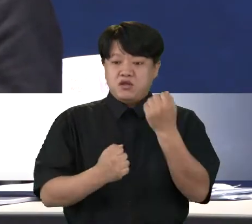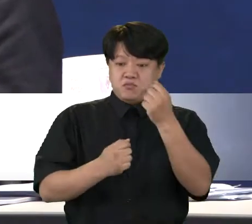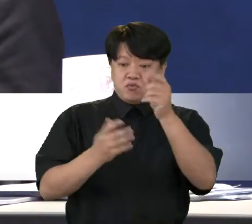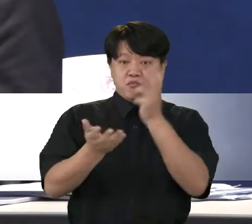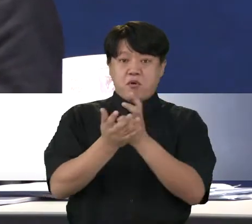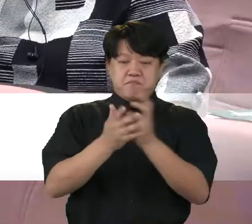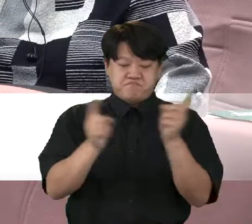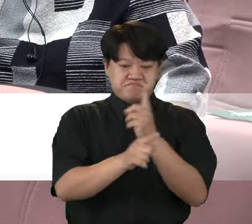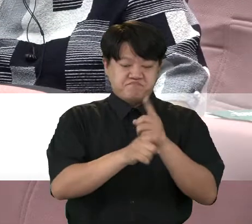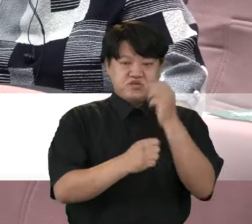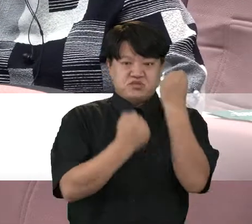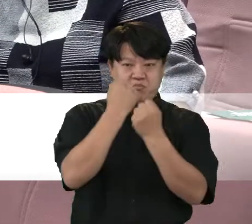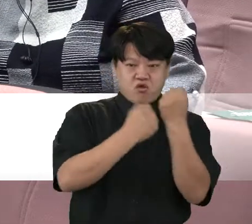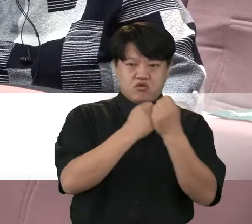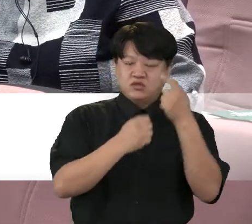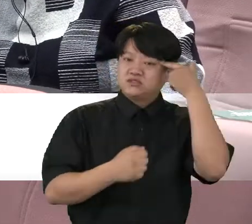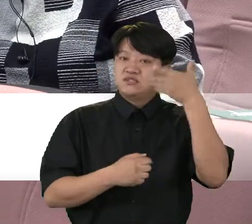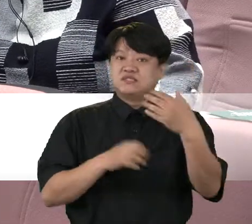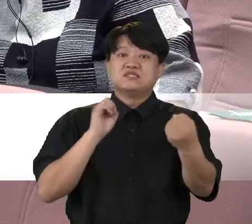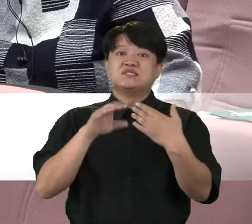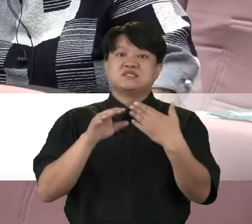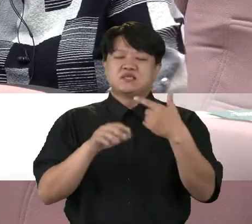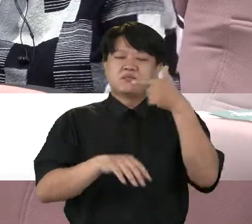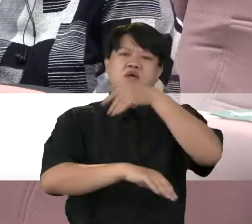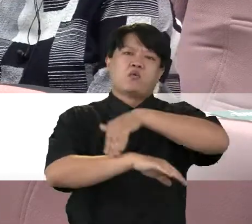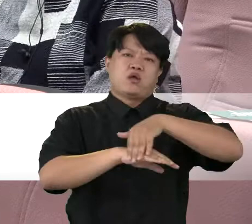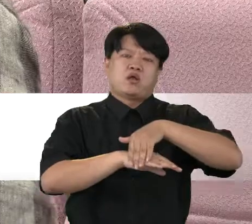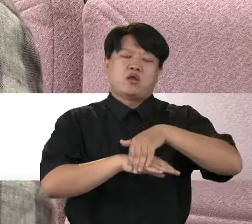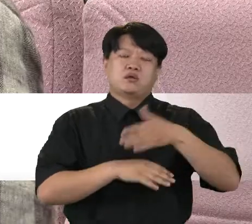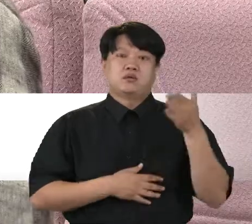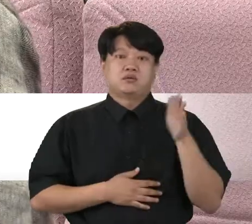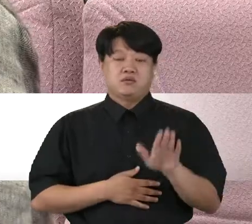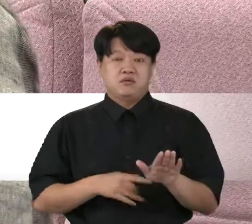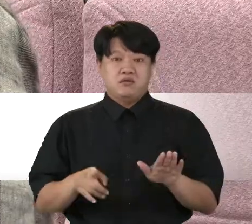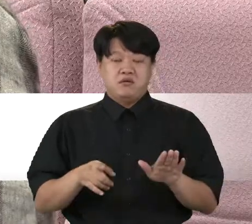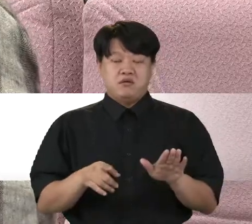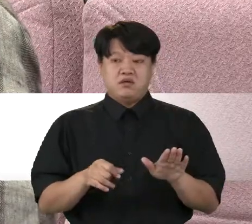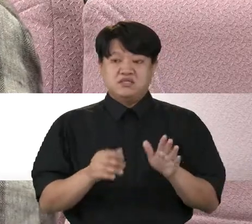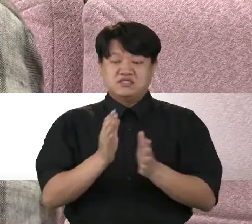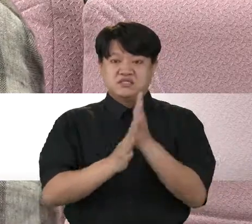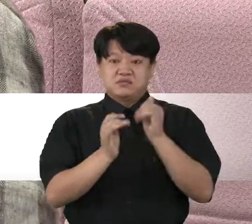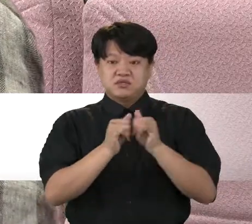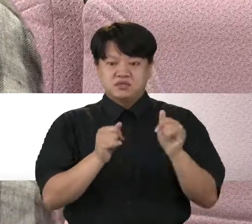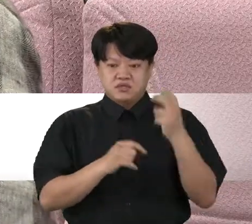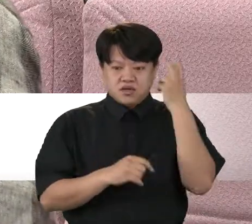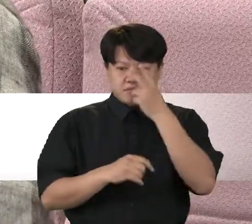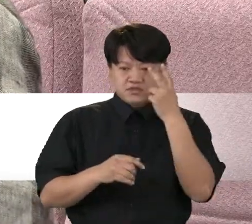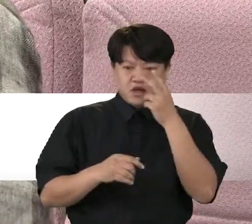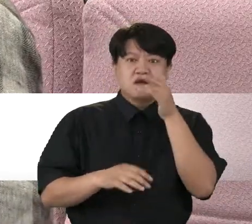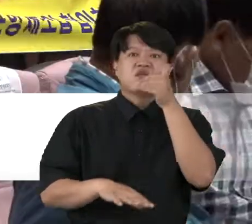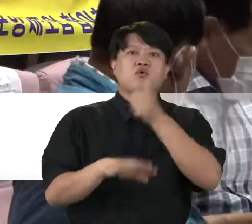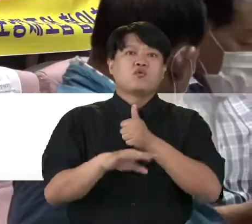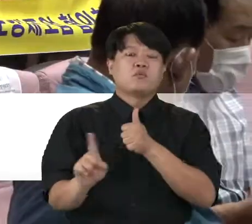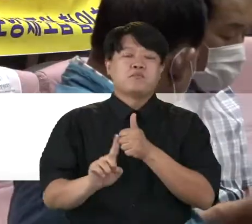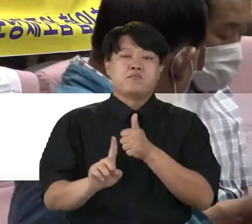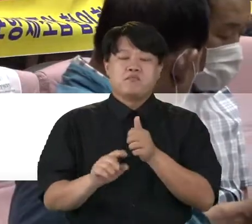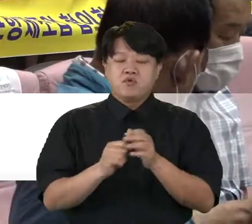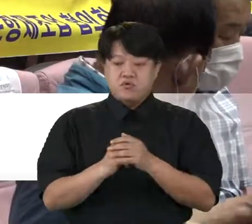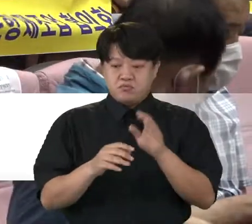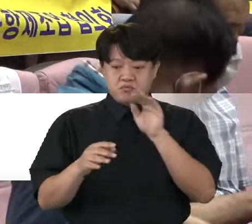설명하고 시민들과의 질의응답 시간을 가질 계획이었습니다. 하지만 시민들은 감사원 감사 결과